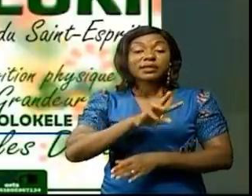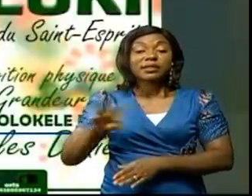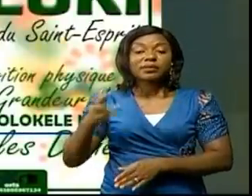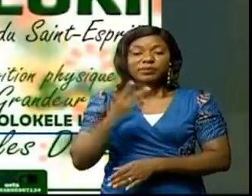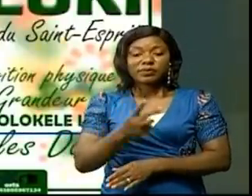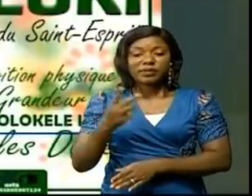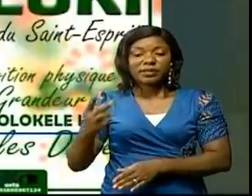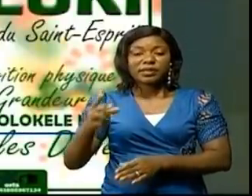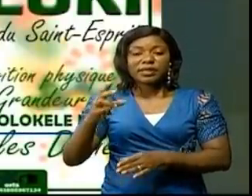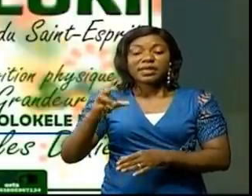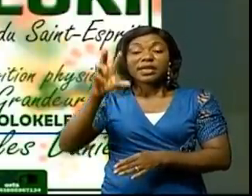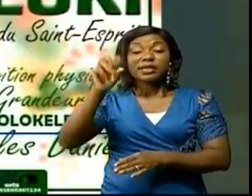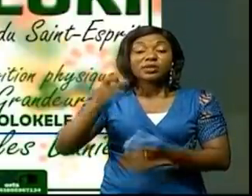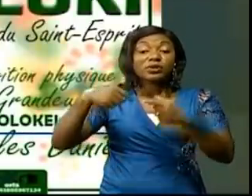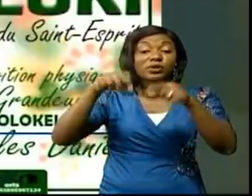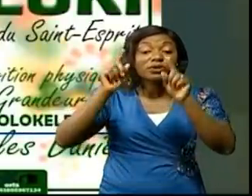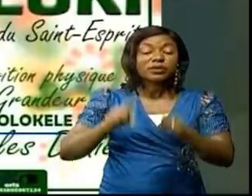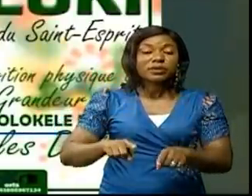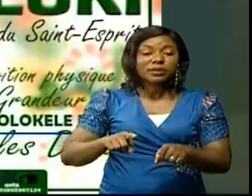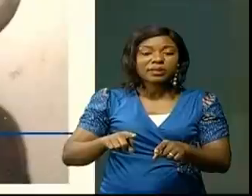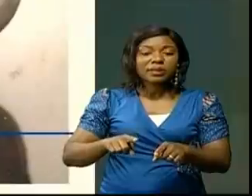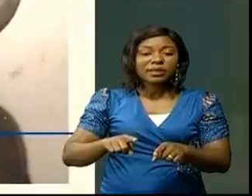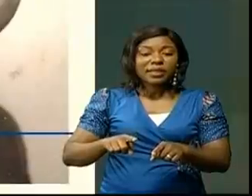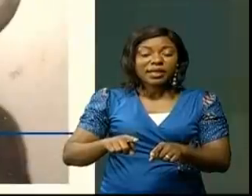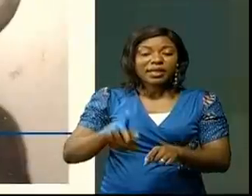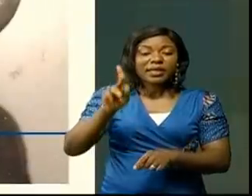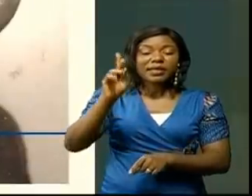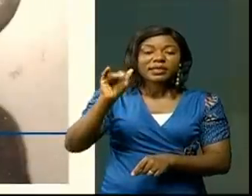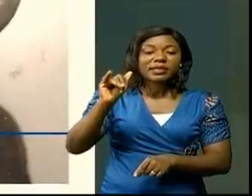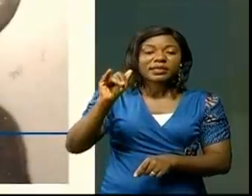30 ans de la mort de son éminence qui se loquait